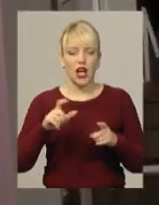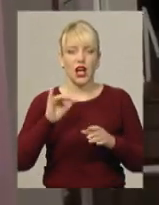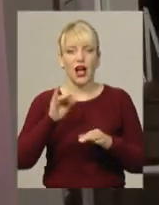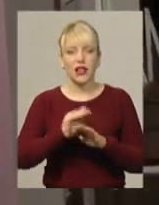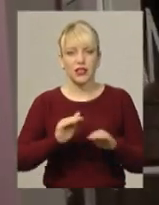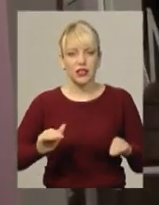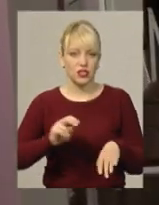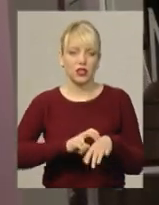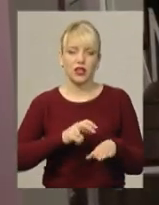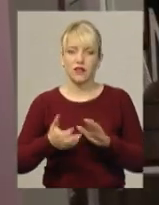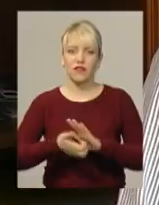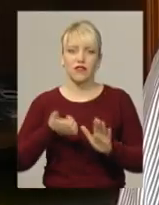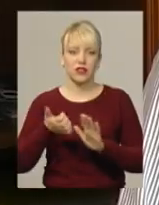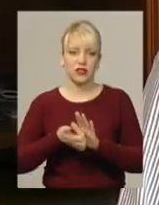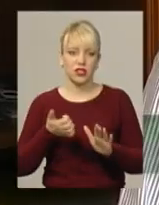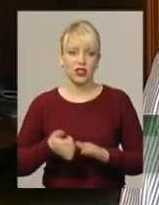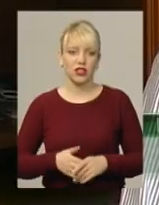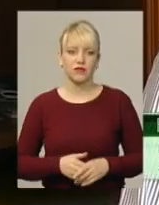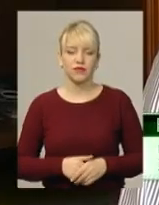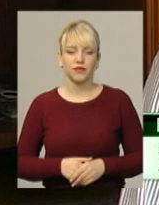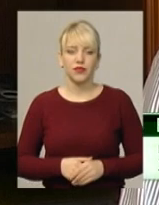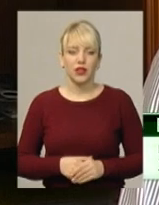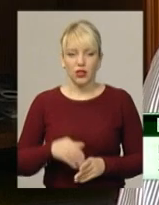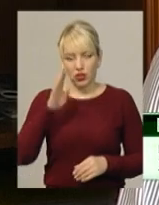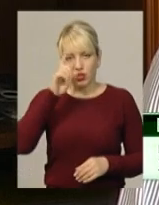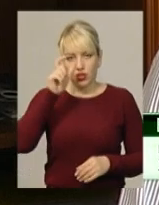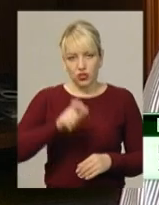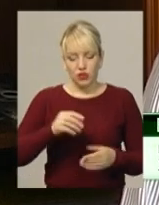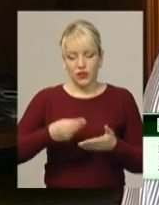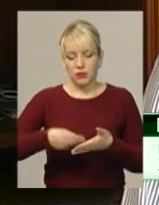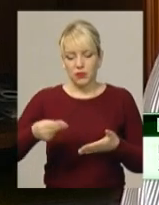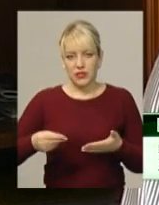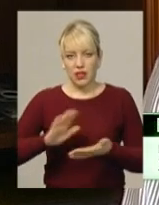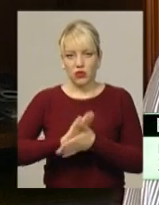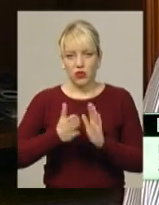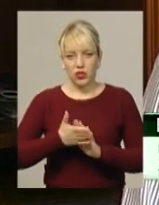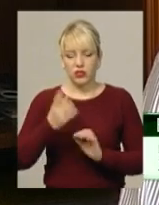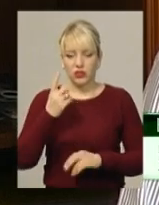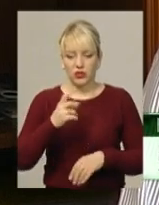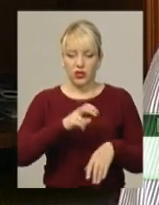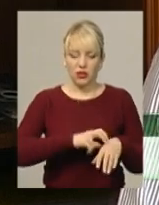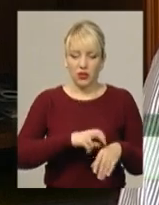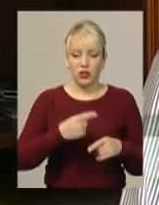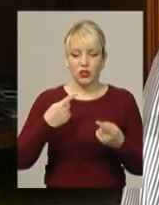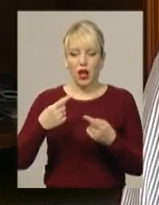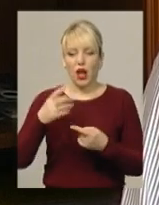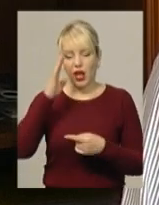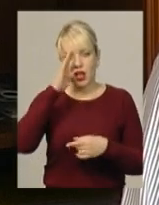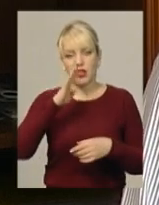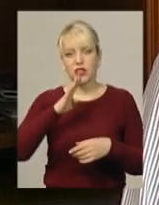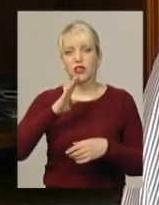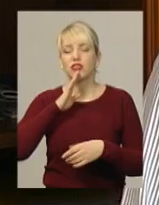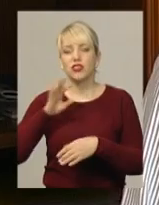управління охорони здоров'я Борис Ткач. Чоловік підписав декларацію з одним лікарем, дружина з іншим лікарем. Дитину підписали